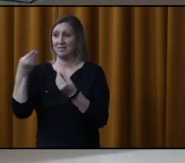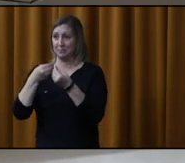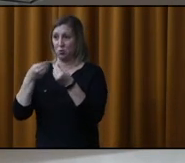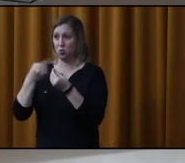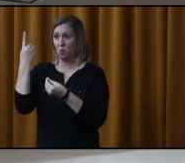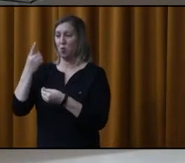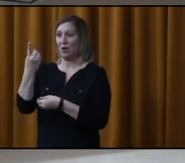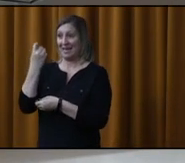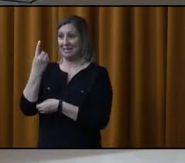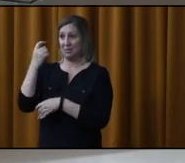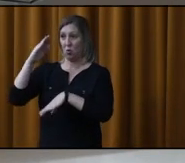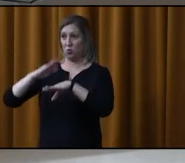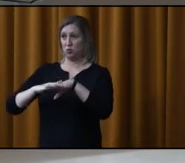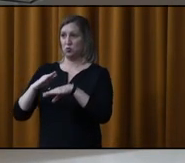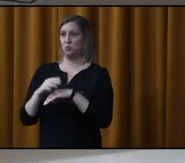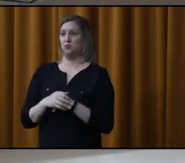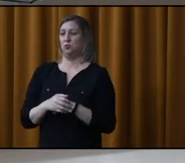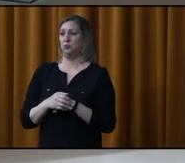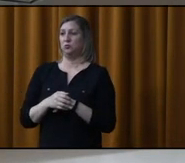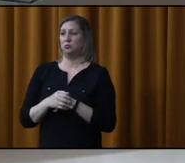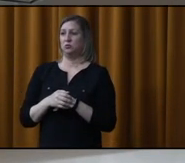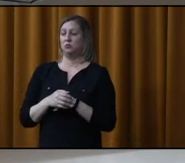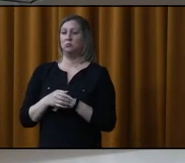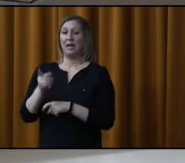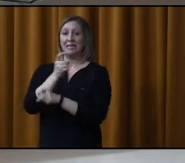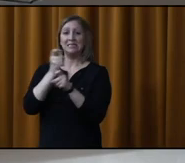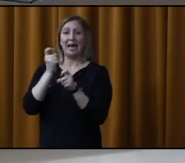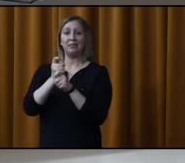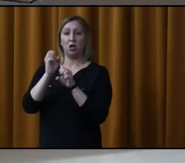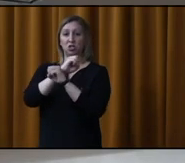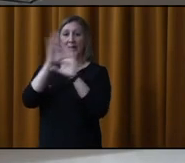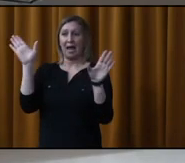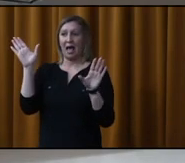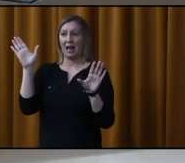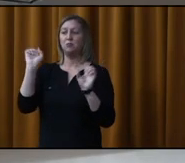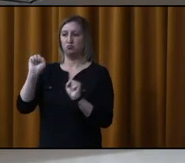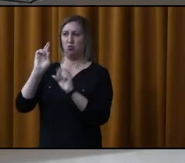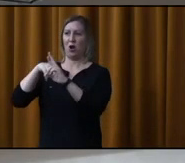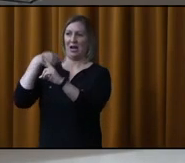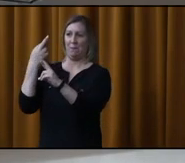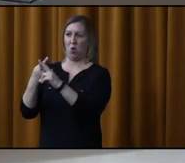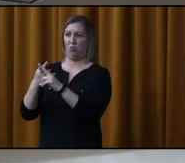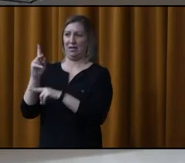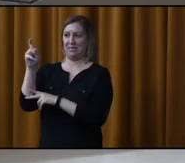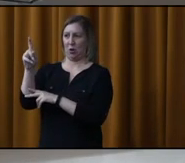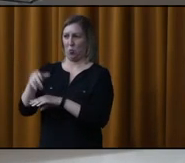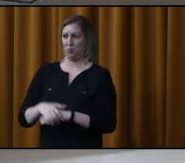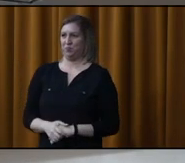beaucoup pour la question qui a été posée. Justement, notre directeur général va pouvoir répondre à votre question.